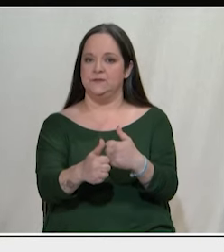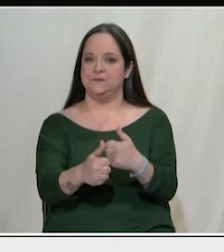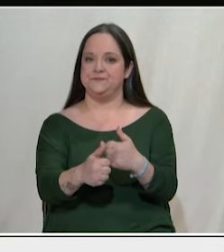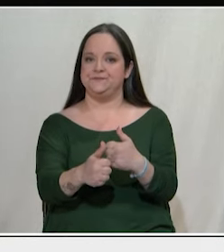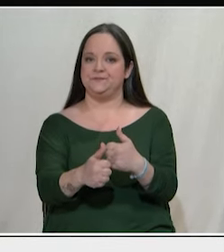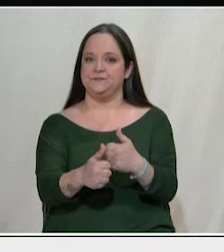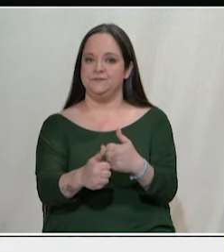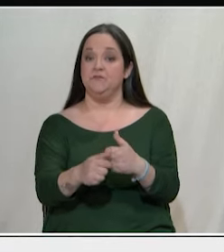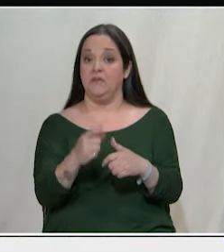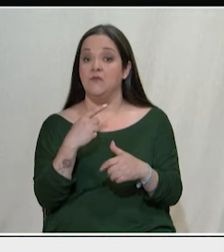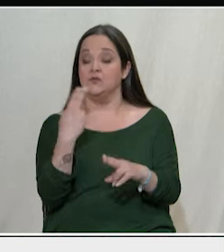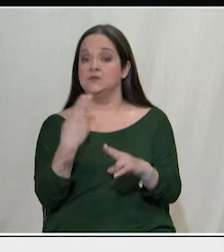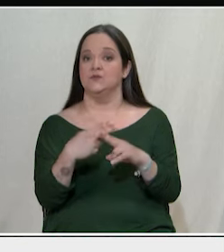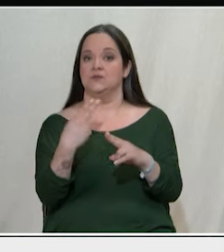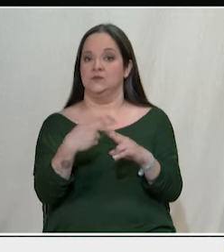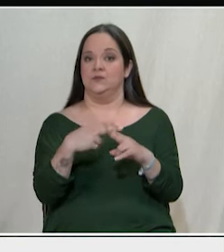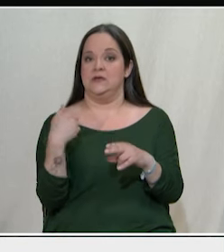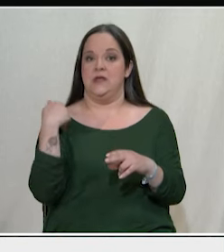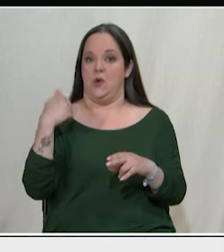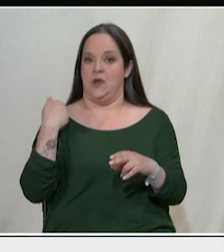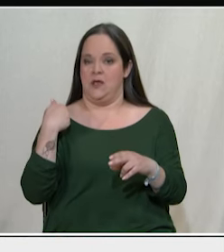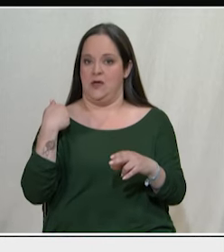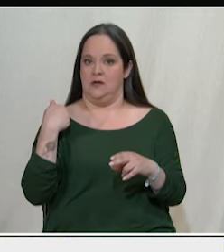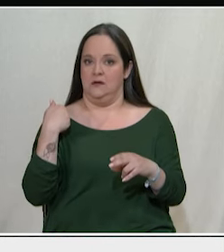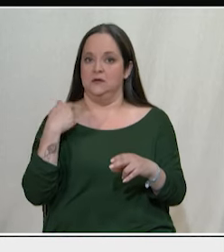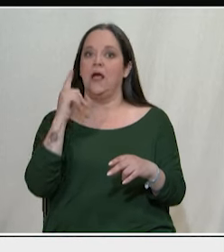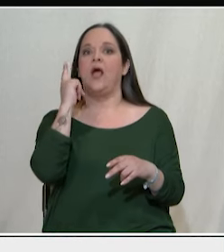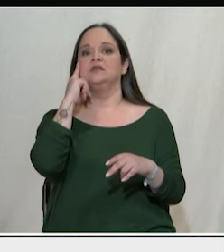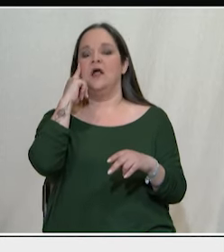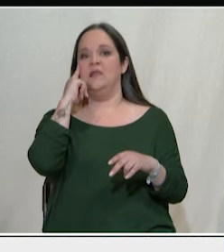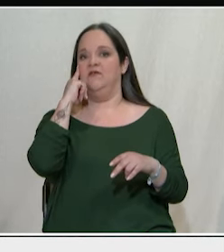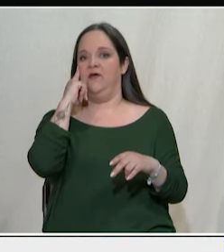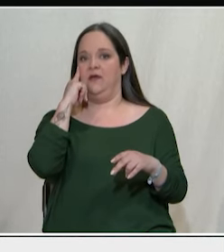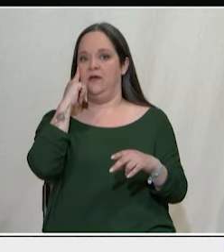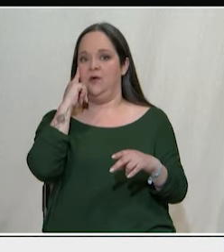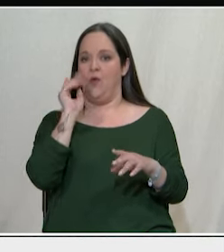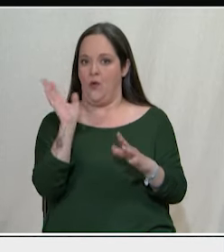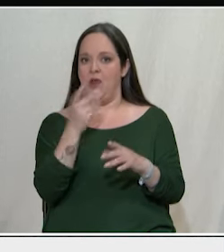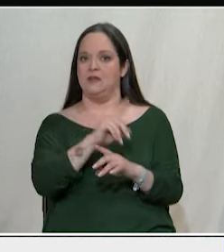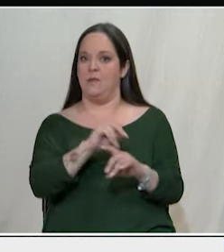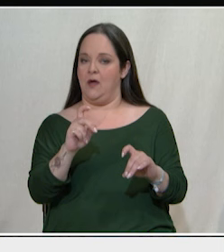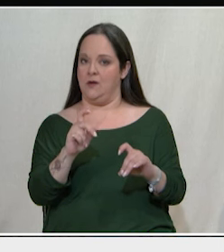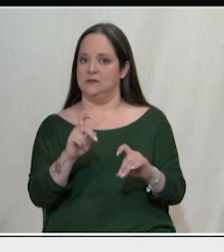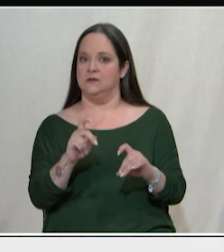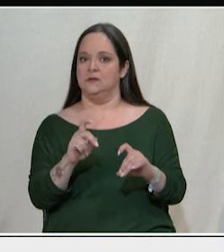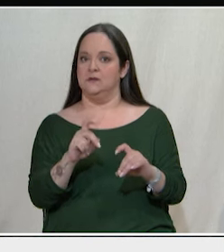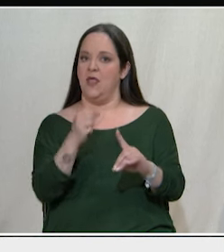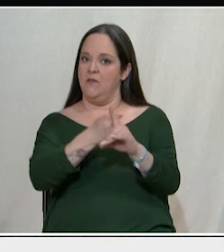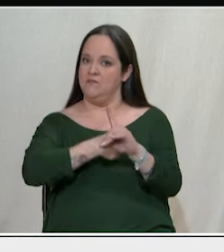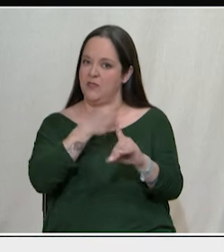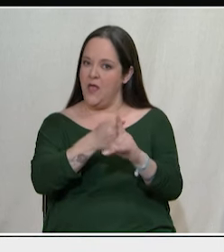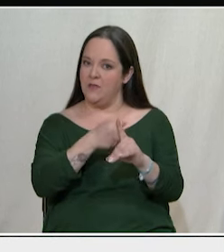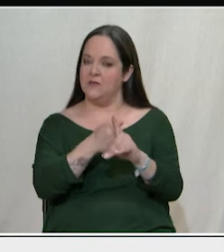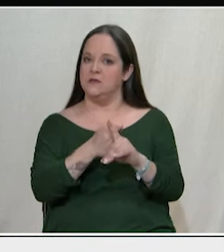Είναι λοιπόν καθοριστικό ότι η νεολαία τα κατάλαβε αυτά τα πράγματα τα έβγαλε μπροστά τα